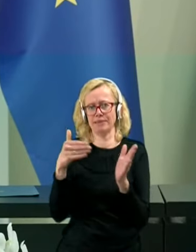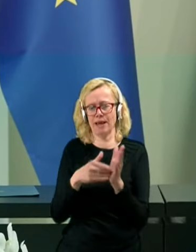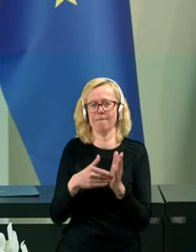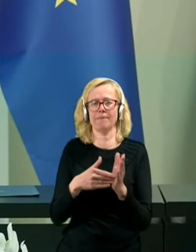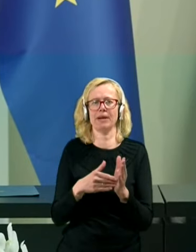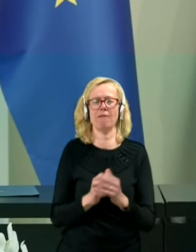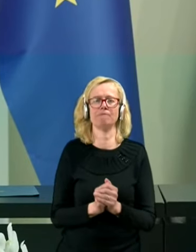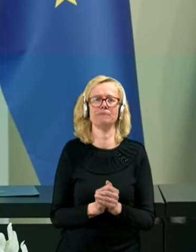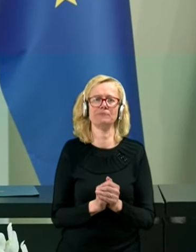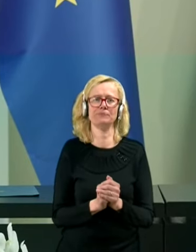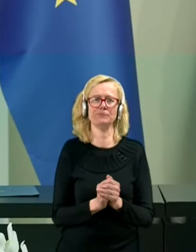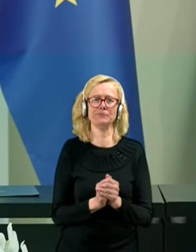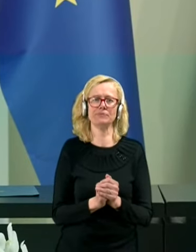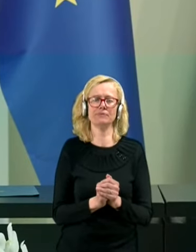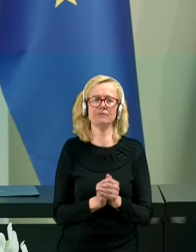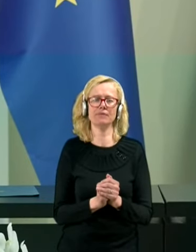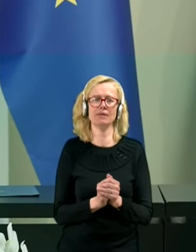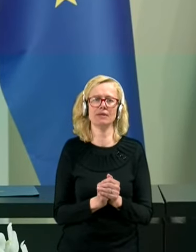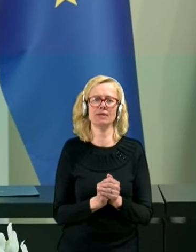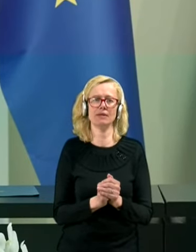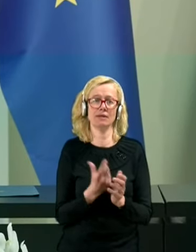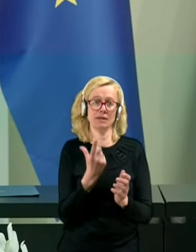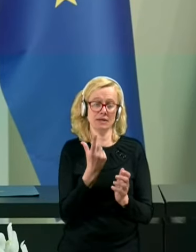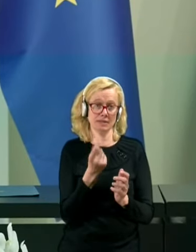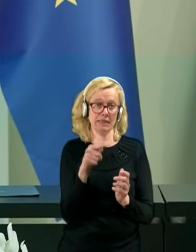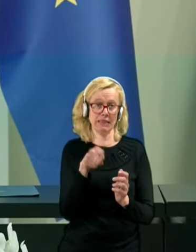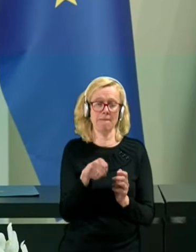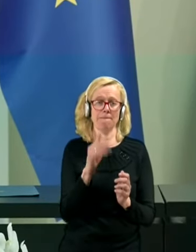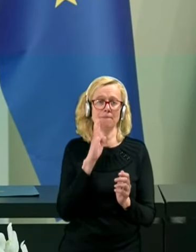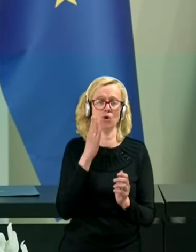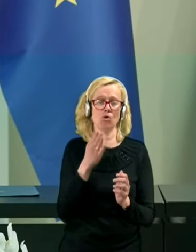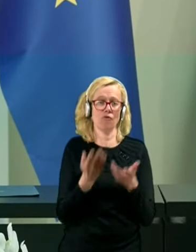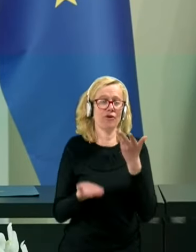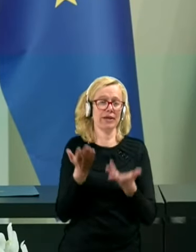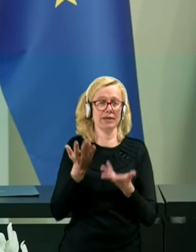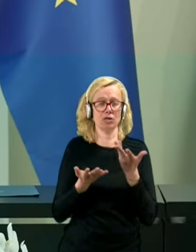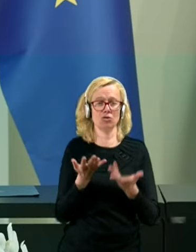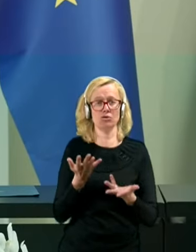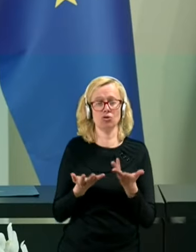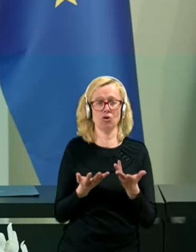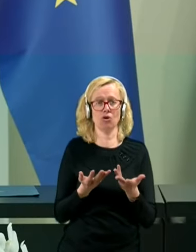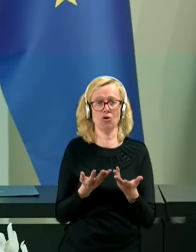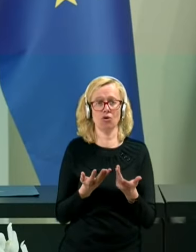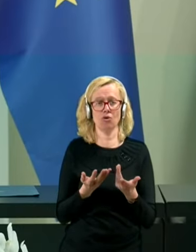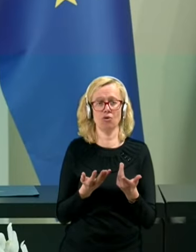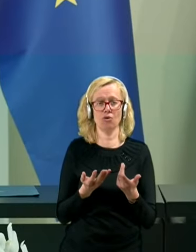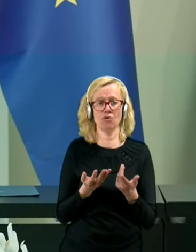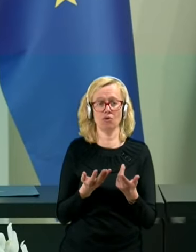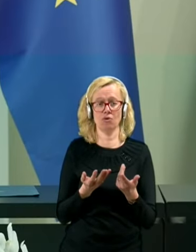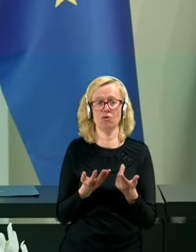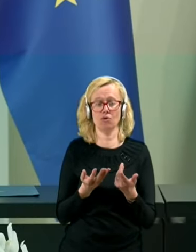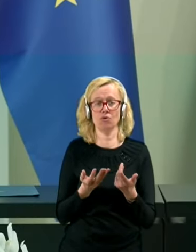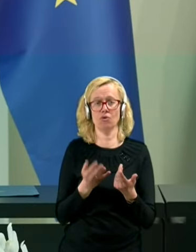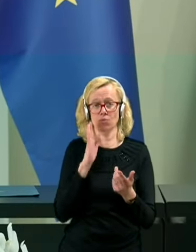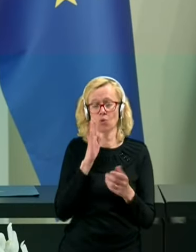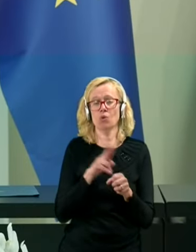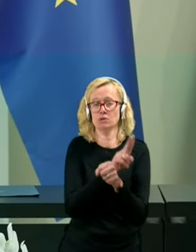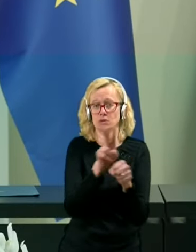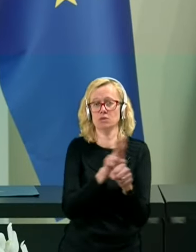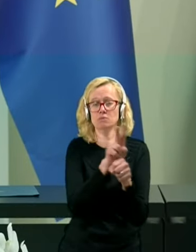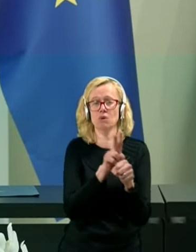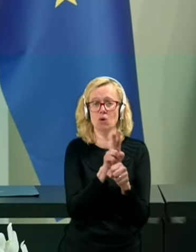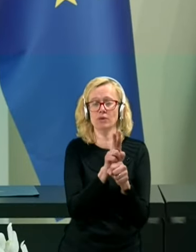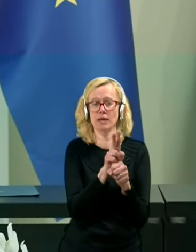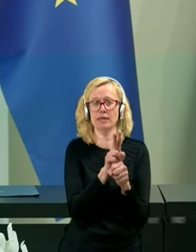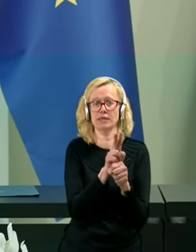S tem bo verjetno, ali pa s tem bo izpolnen edno